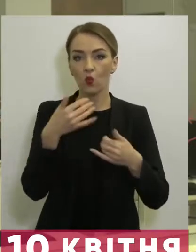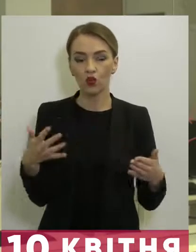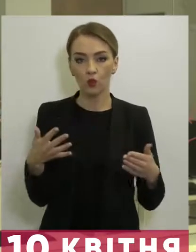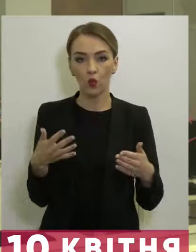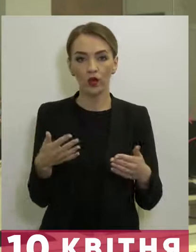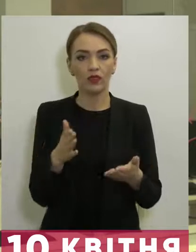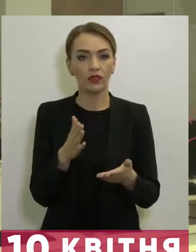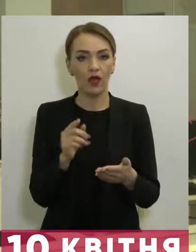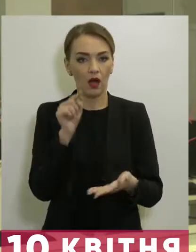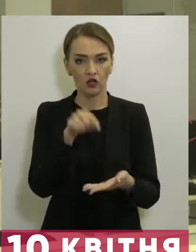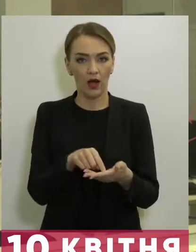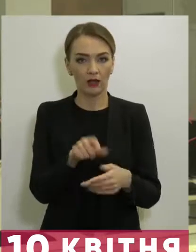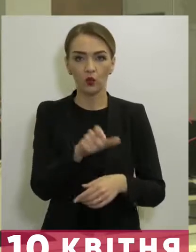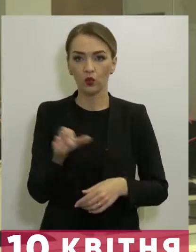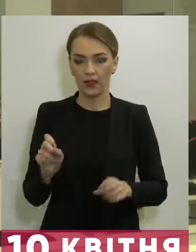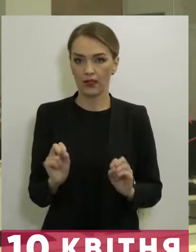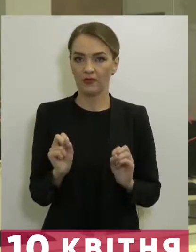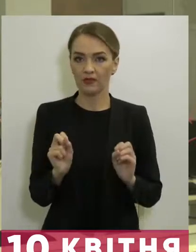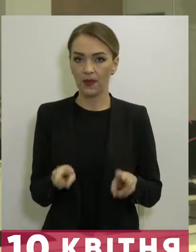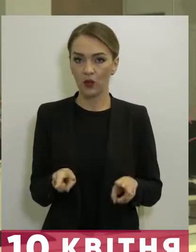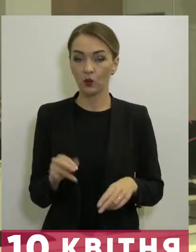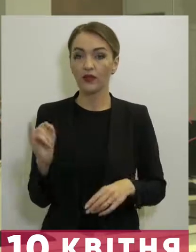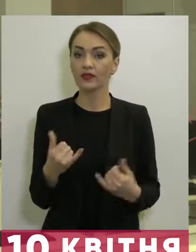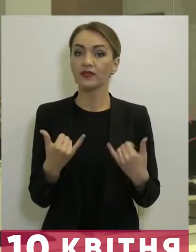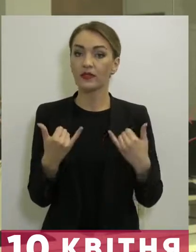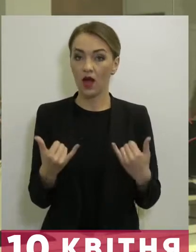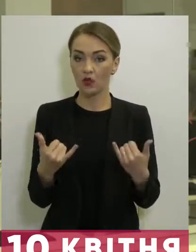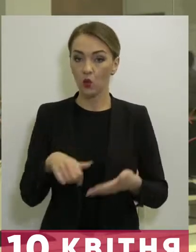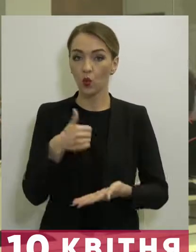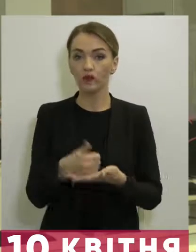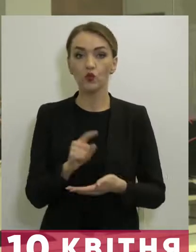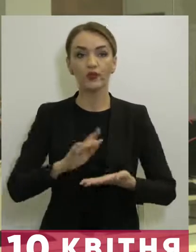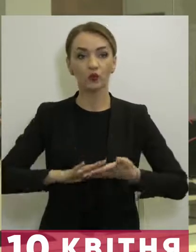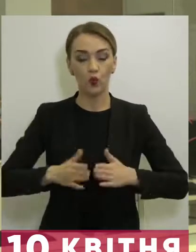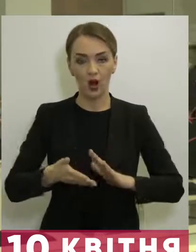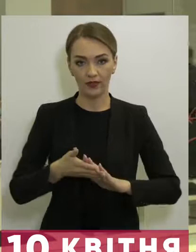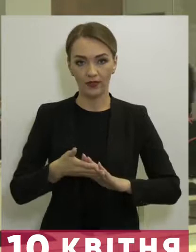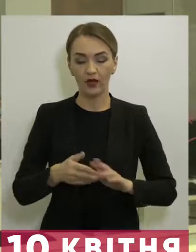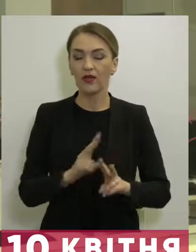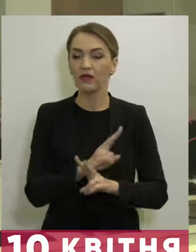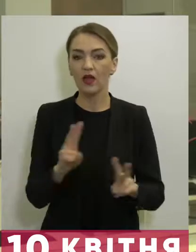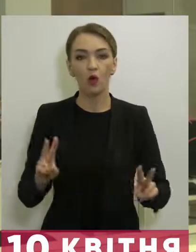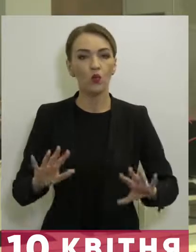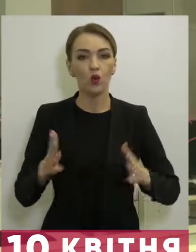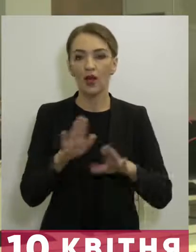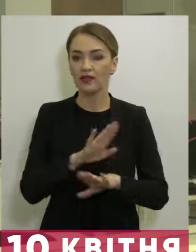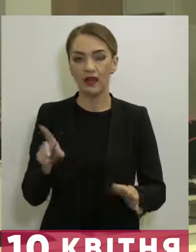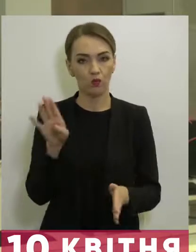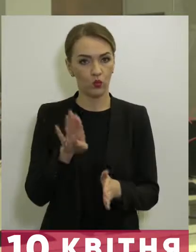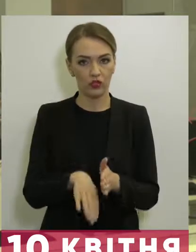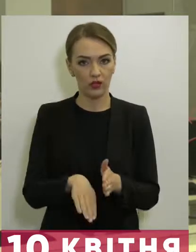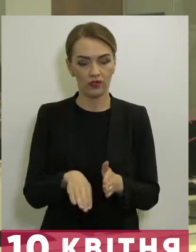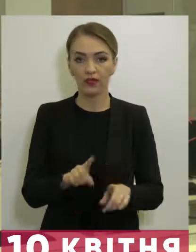наражати людей на небезпеку. І зараз головне, щоб ситуація не погіршилась